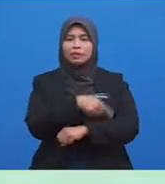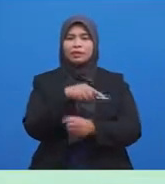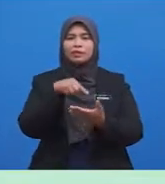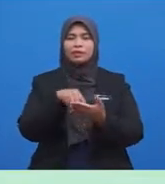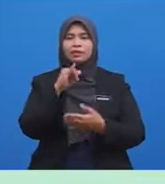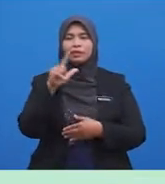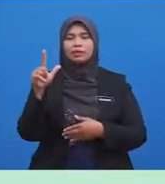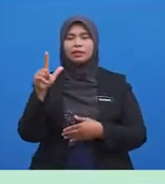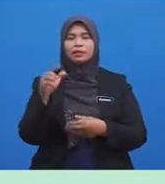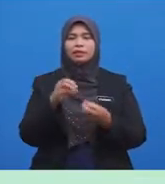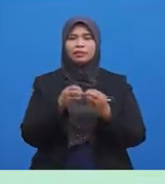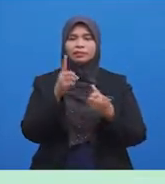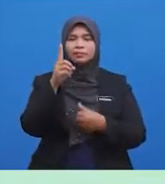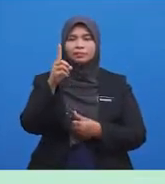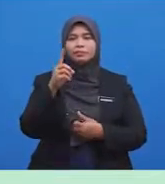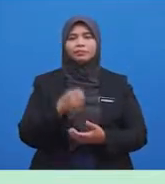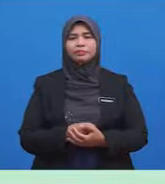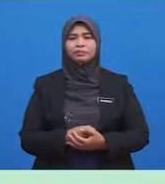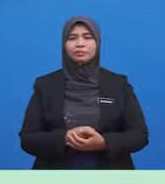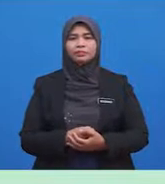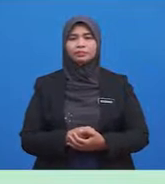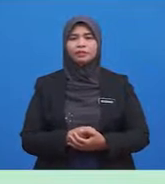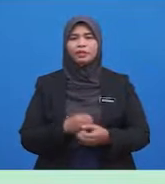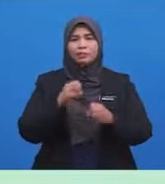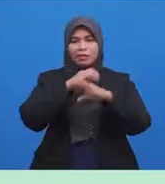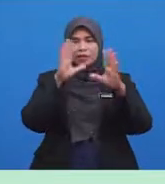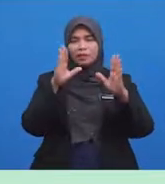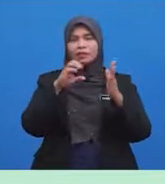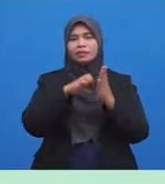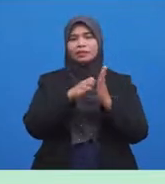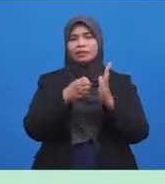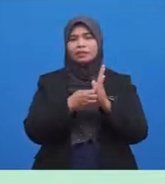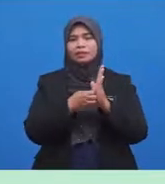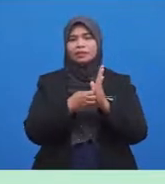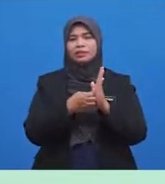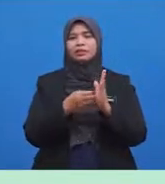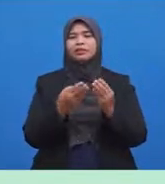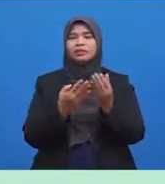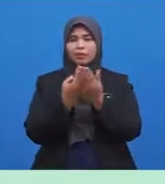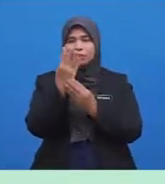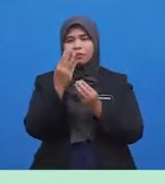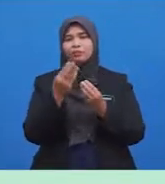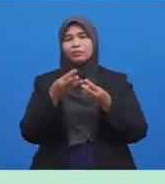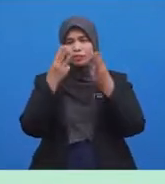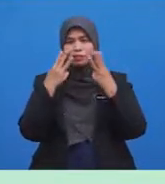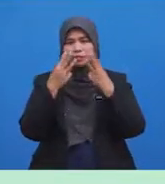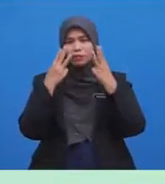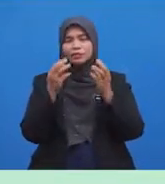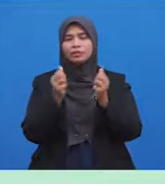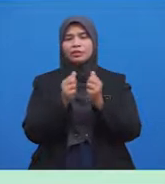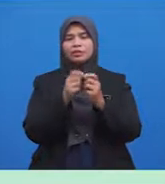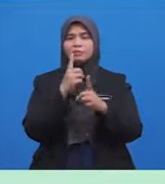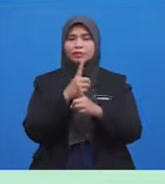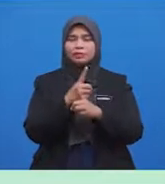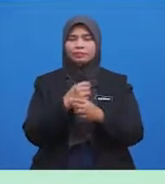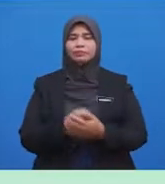yang pertama, menerangkan pengertian wuduk dengan